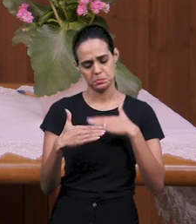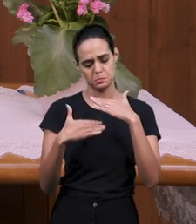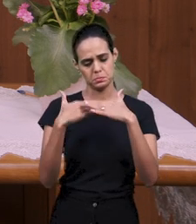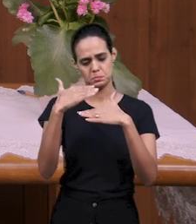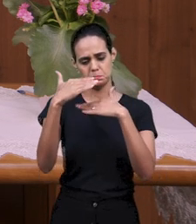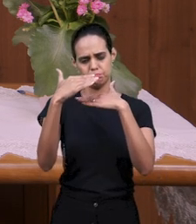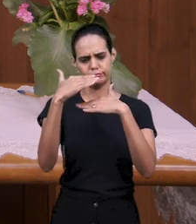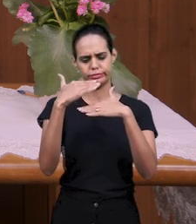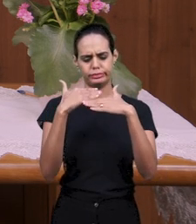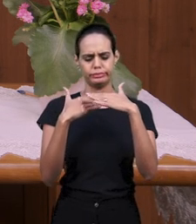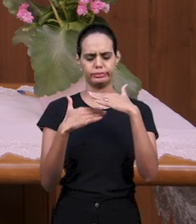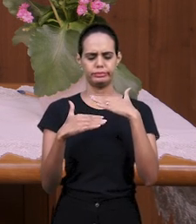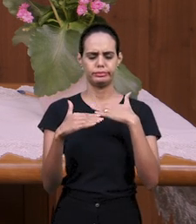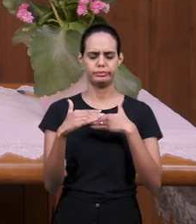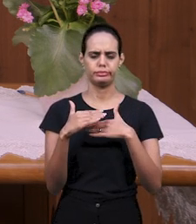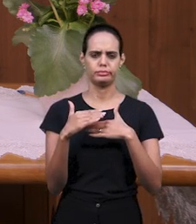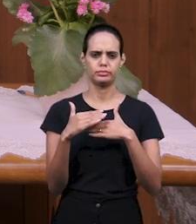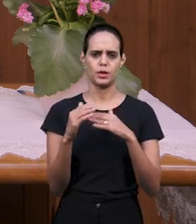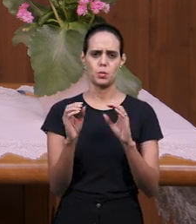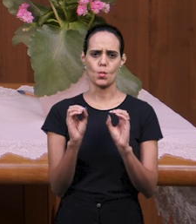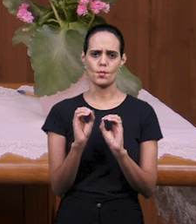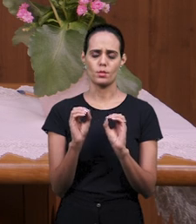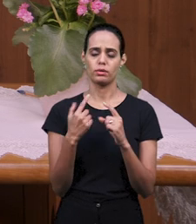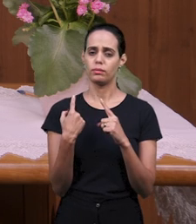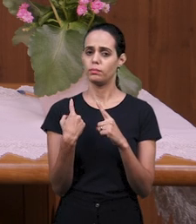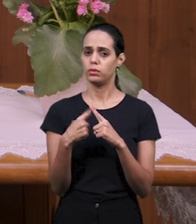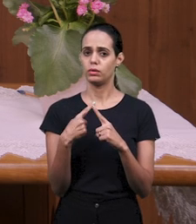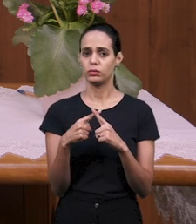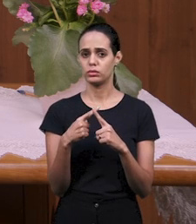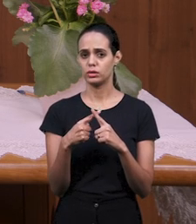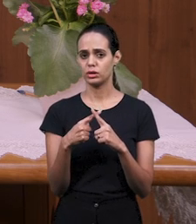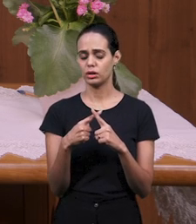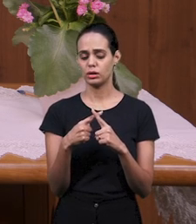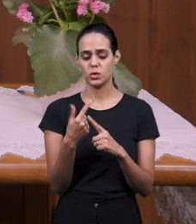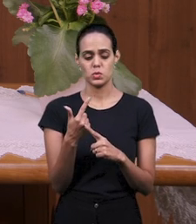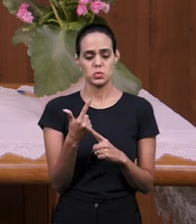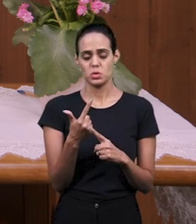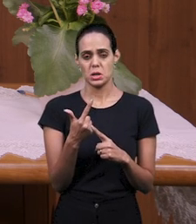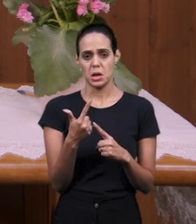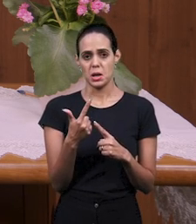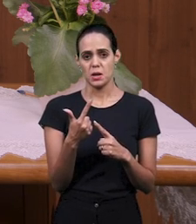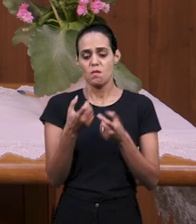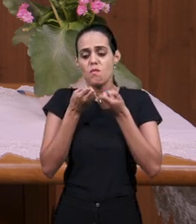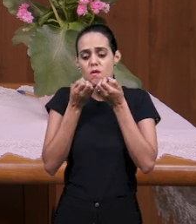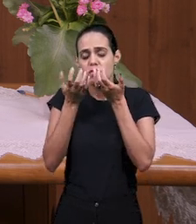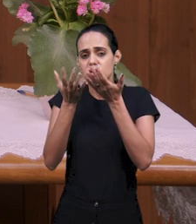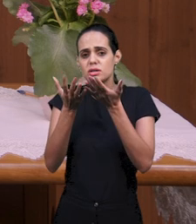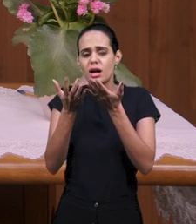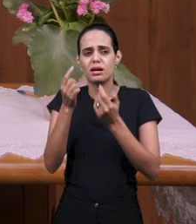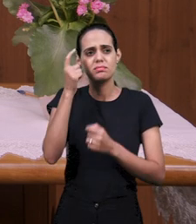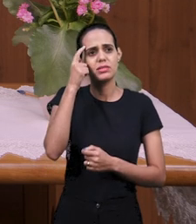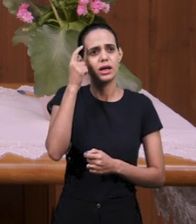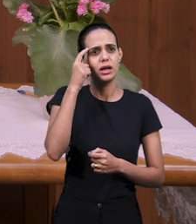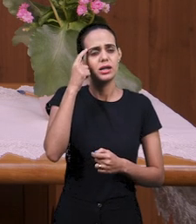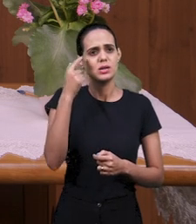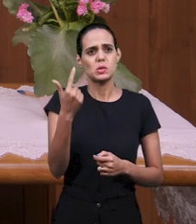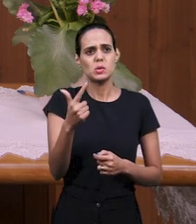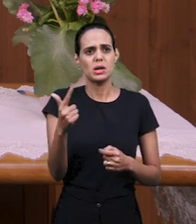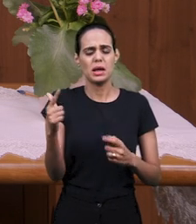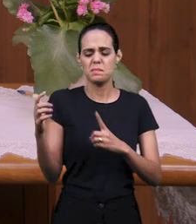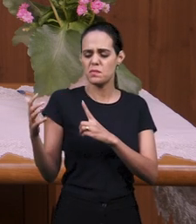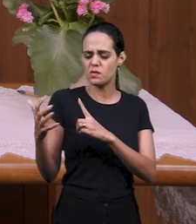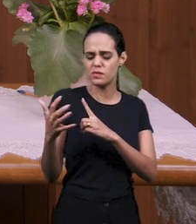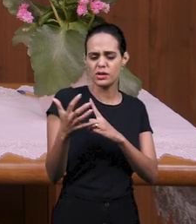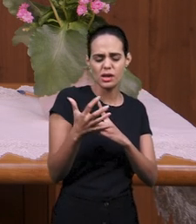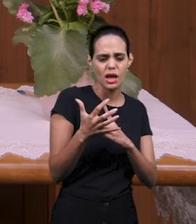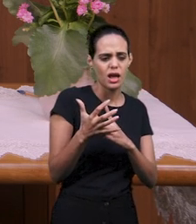тебе нужно исповедаться, почему нет процветания духовного или процветания в том, в чем бы я